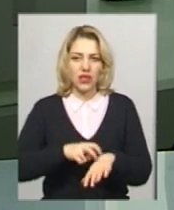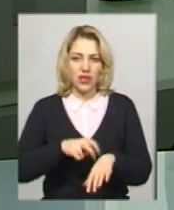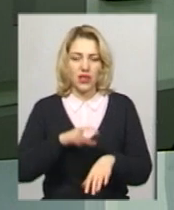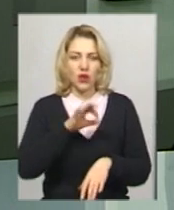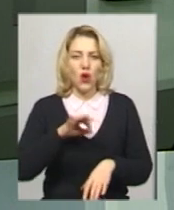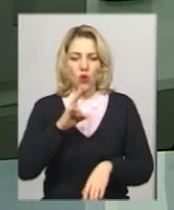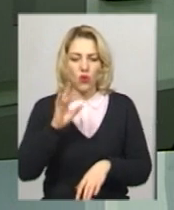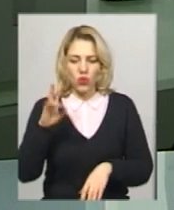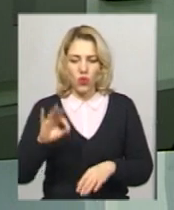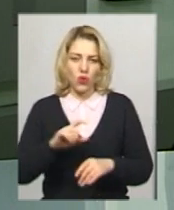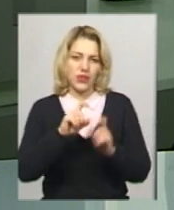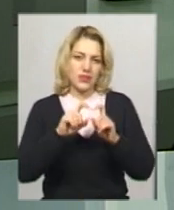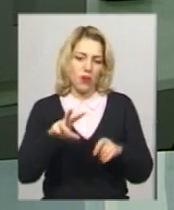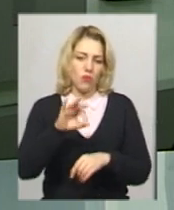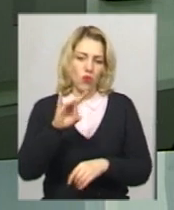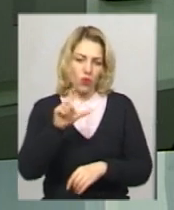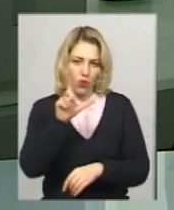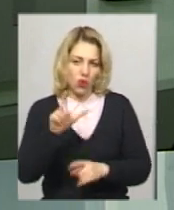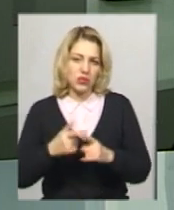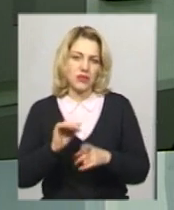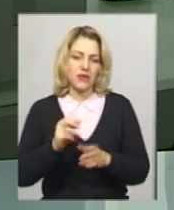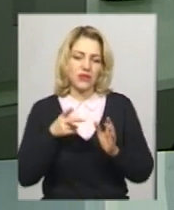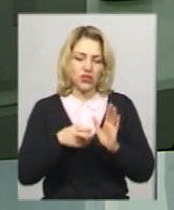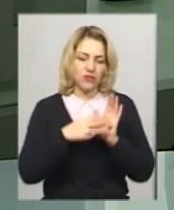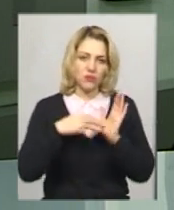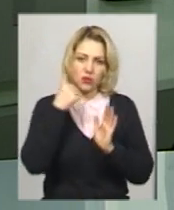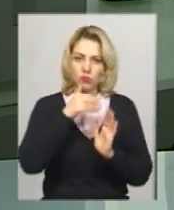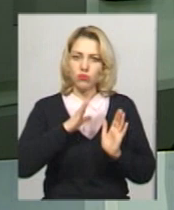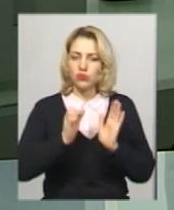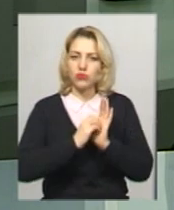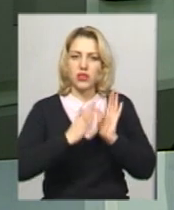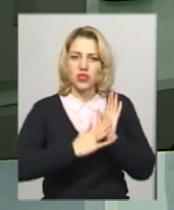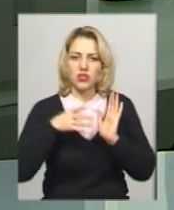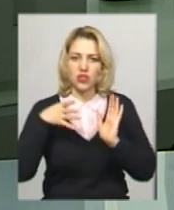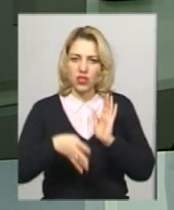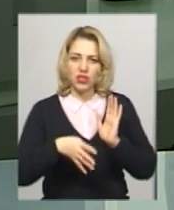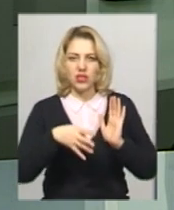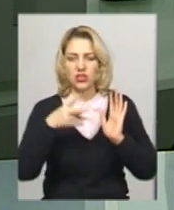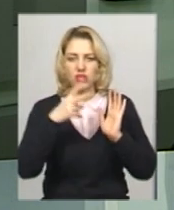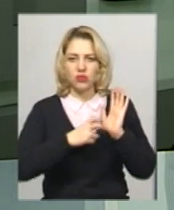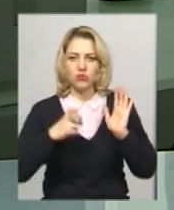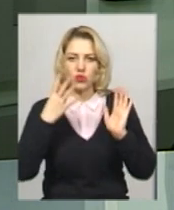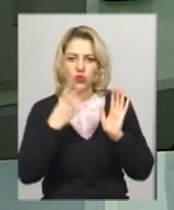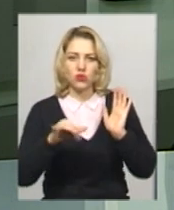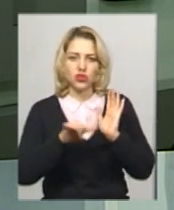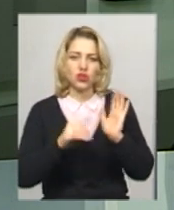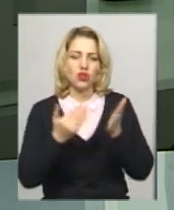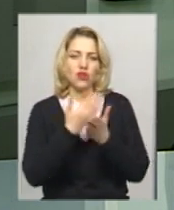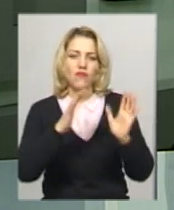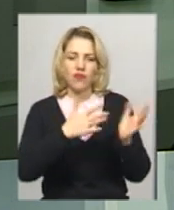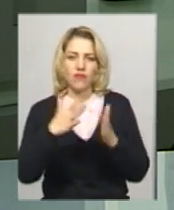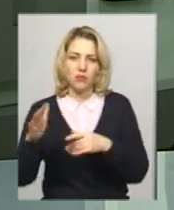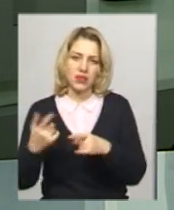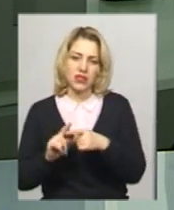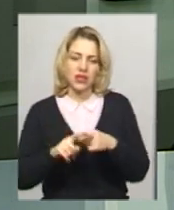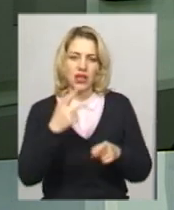В'ячеслав Мороз. За його словами, в 2018 році було зареєстровано 4 746 нових випадків. З